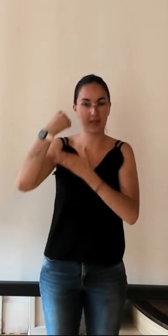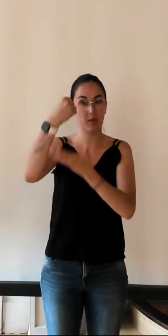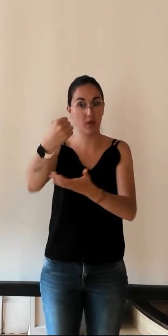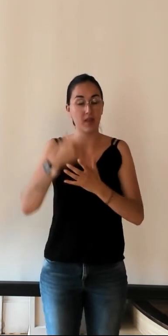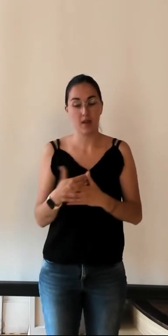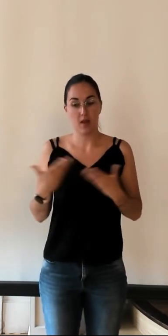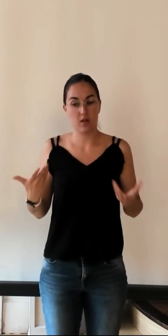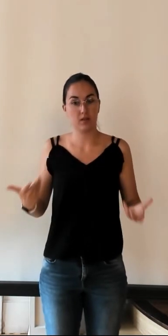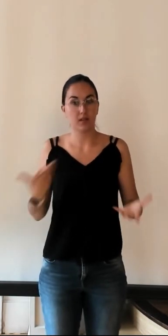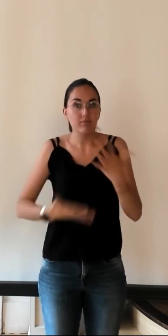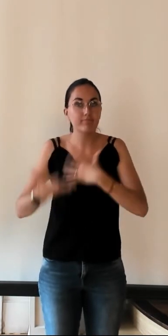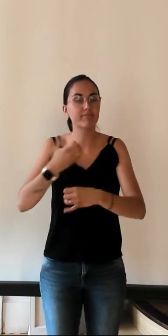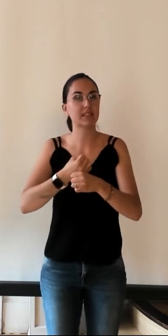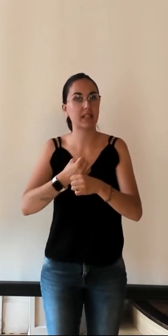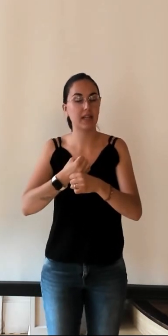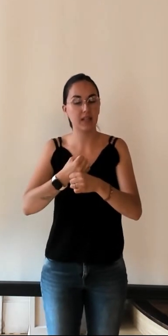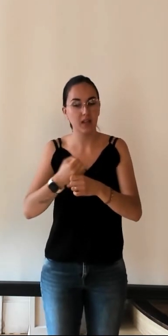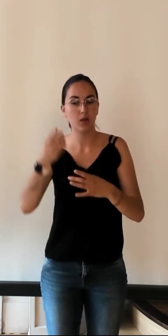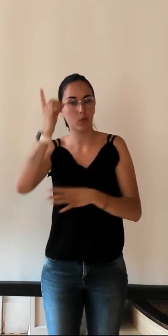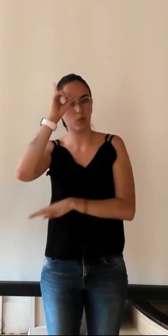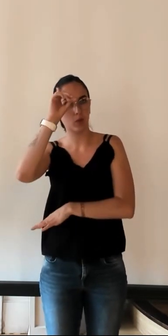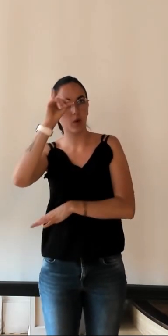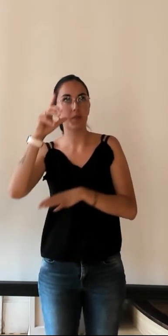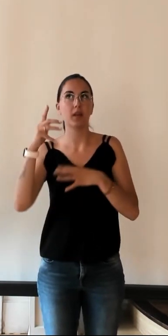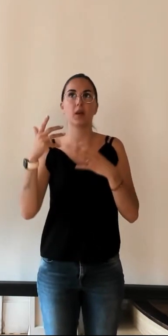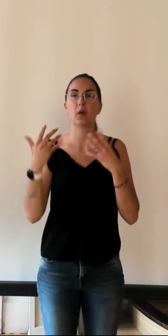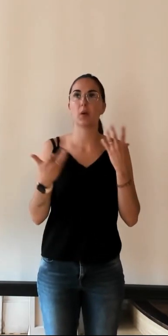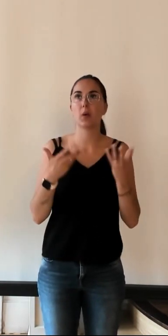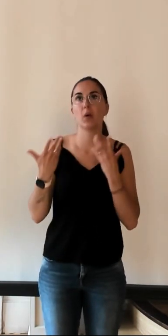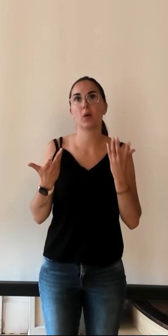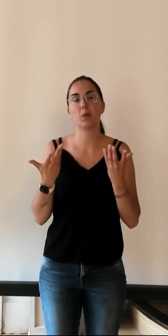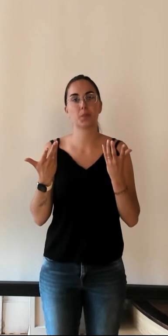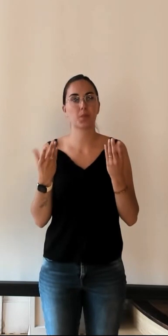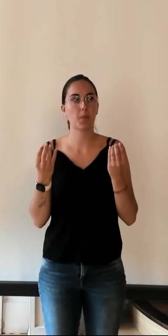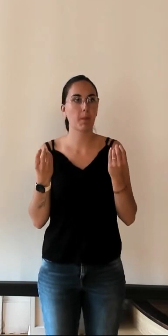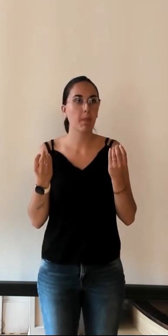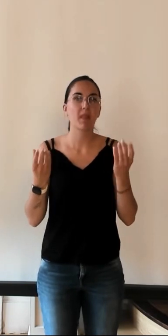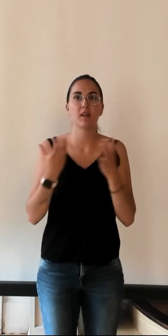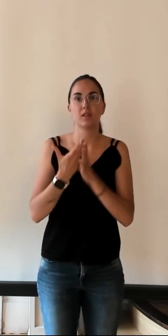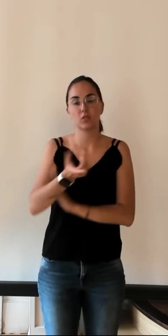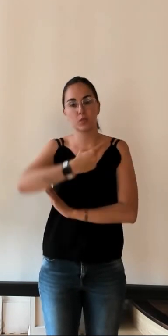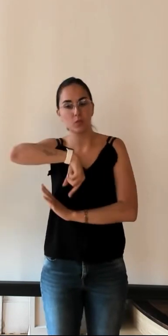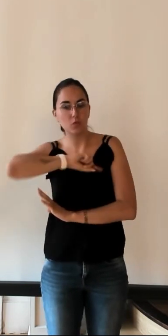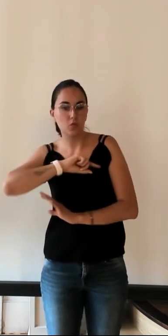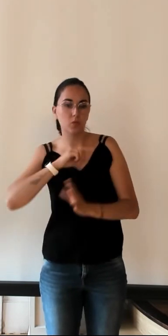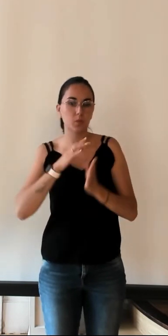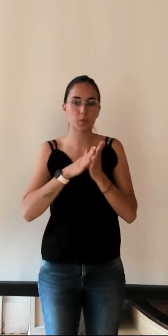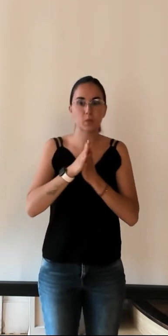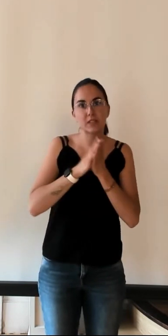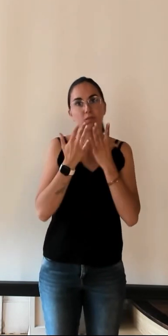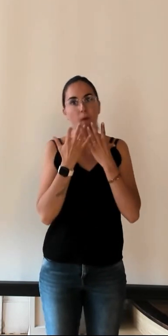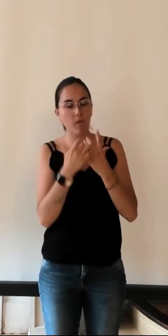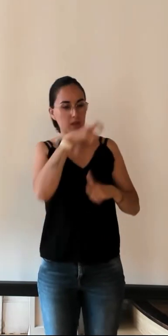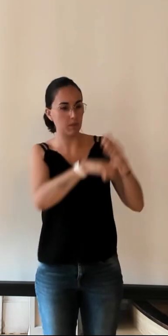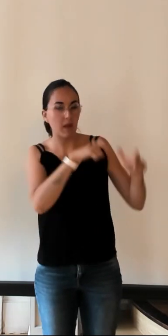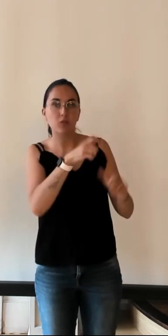été voulu, avec une philosophie particulière, d'inviter des conférenciers